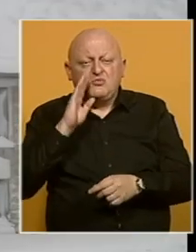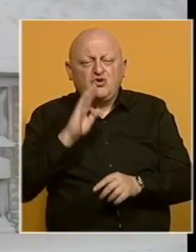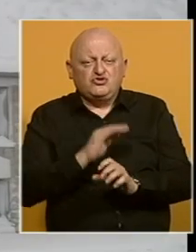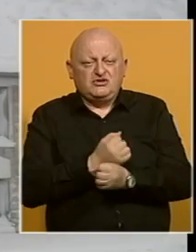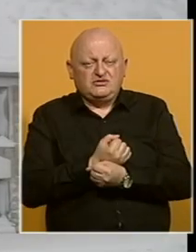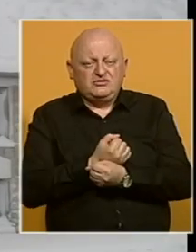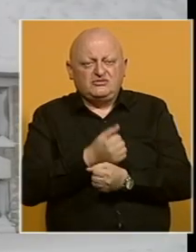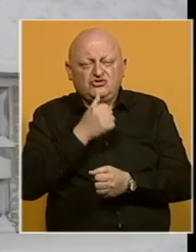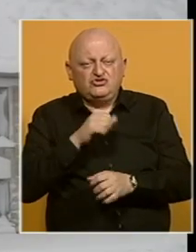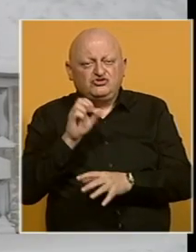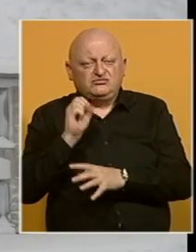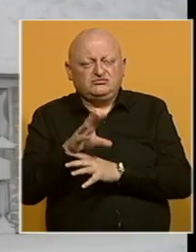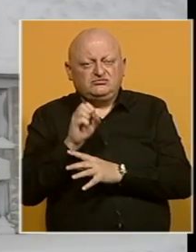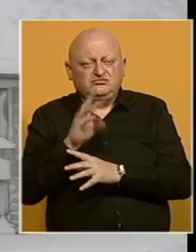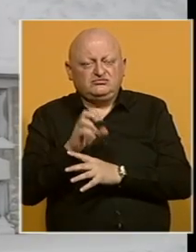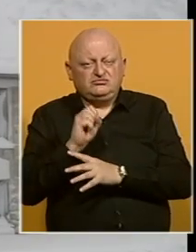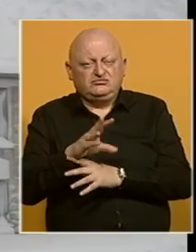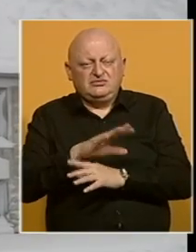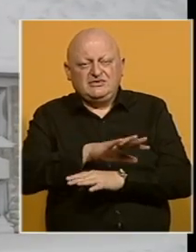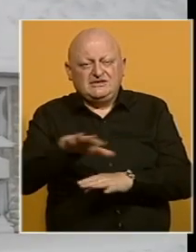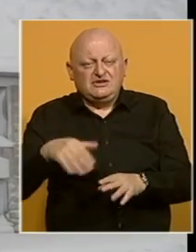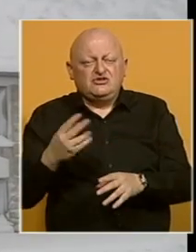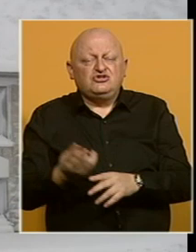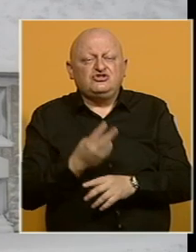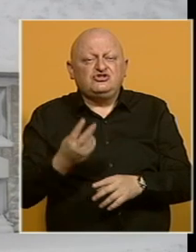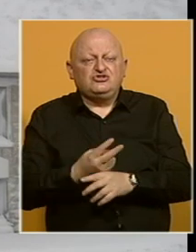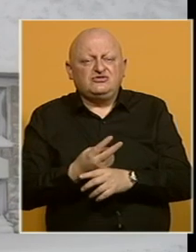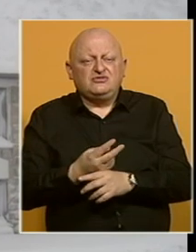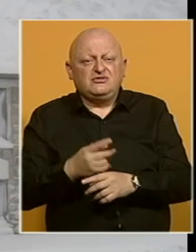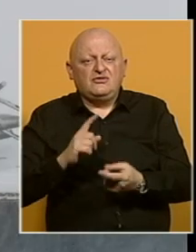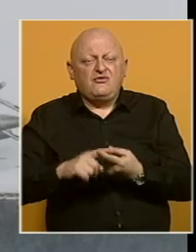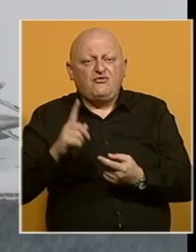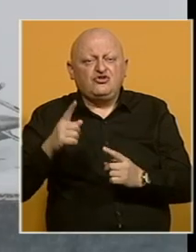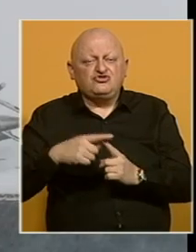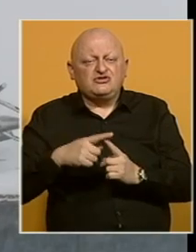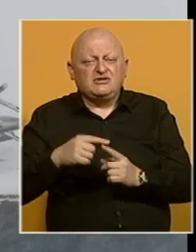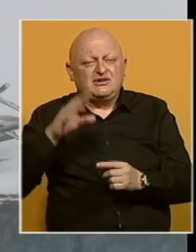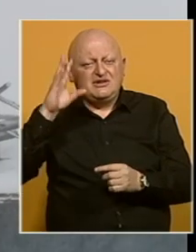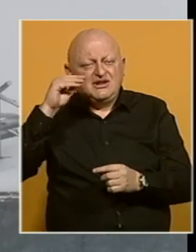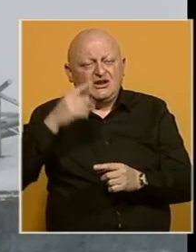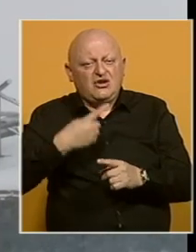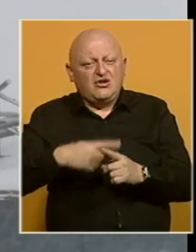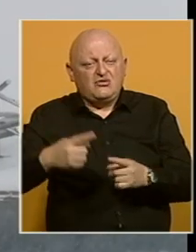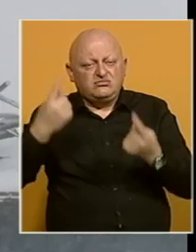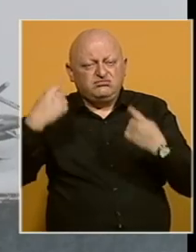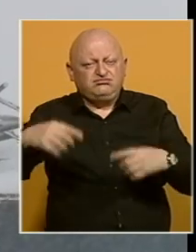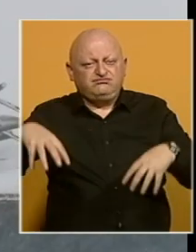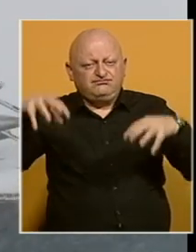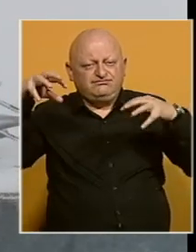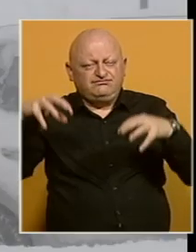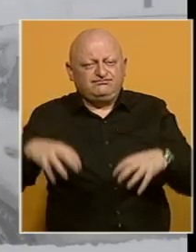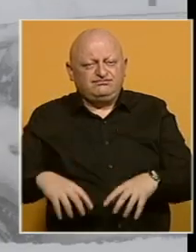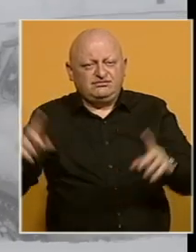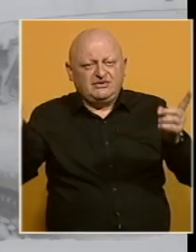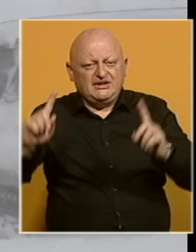Hercegovinu. Žuti meteo alarm upaljen je za cijelu zemlju, a za foču i trebinje naranđasti zbog obilnih padavina